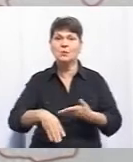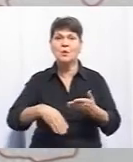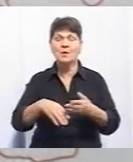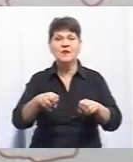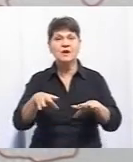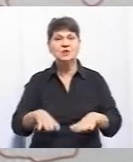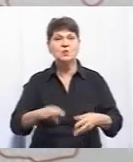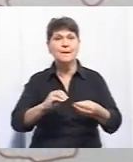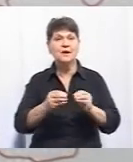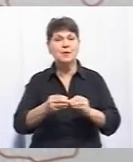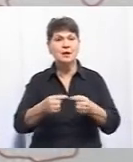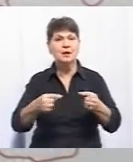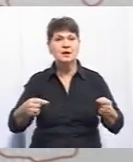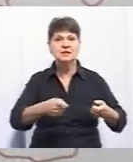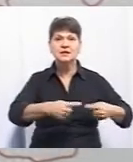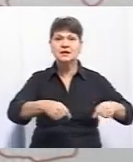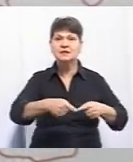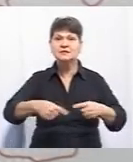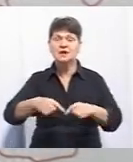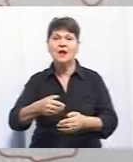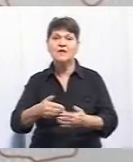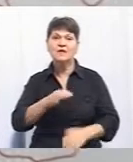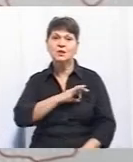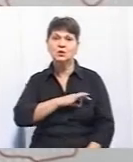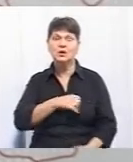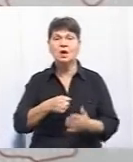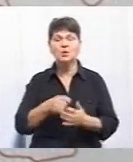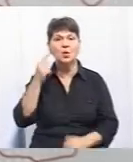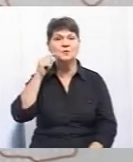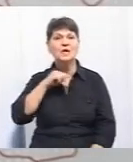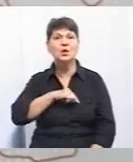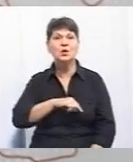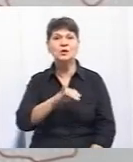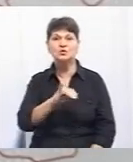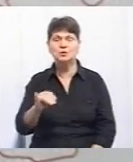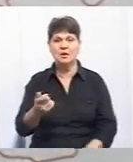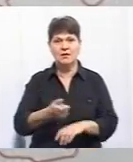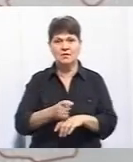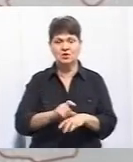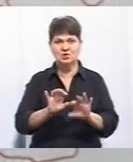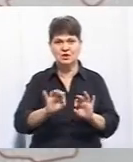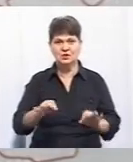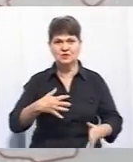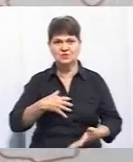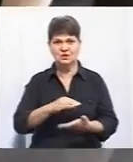вирішувати проблеми у різних сферах – від юридичної до психологічної. Більше Руслана Ткачук розповість.